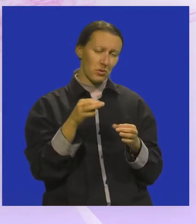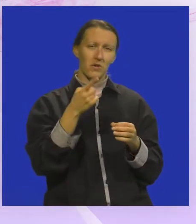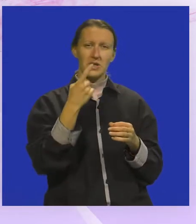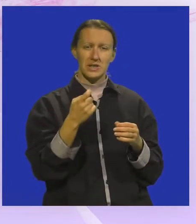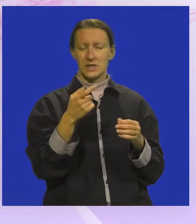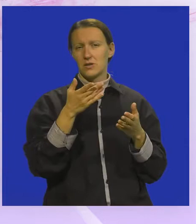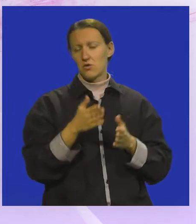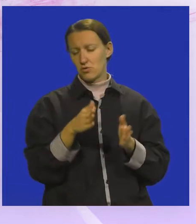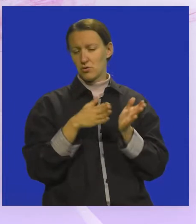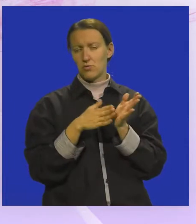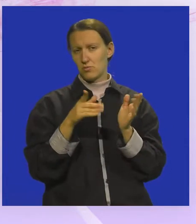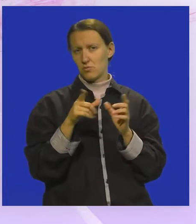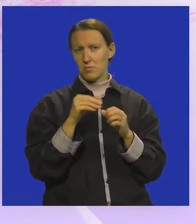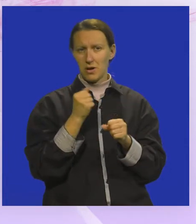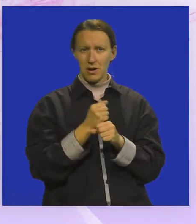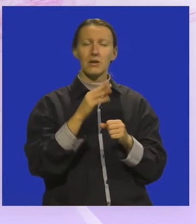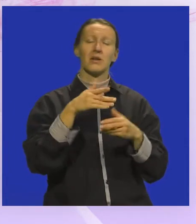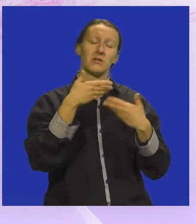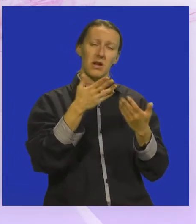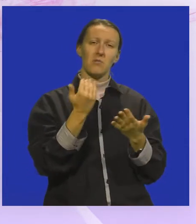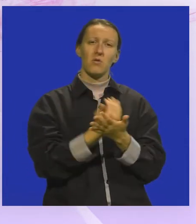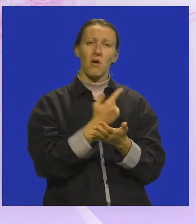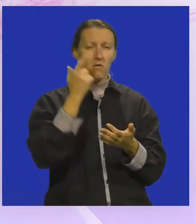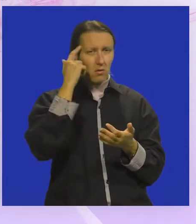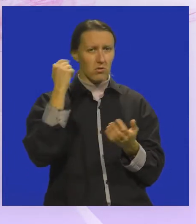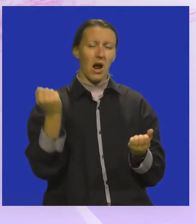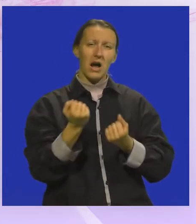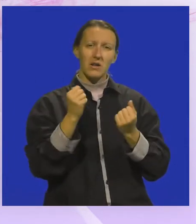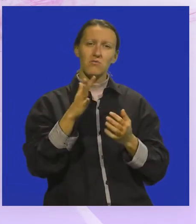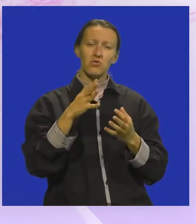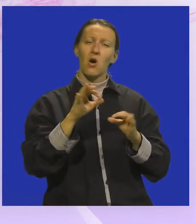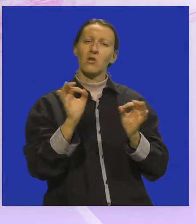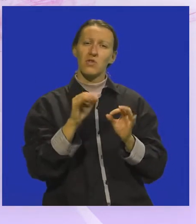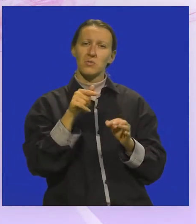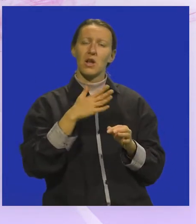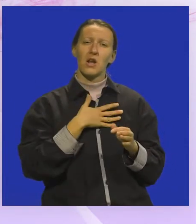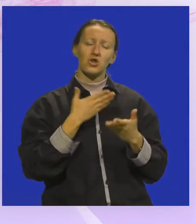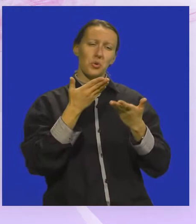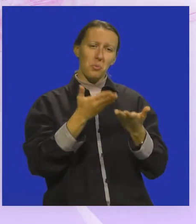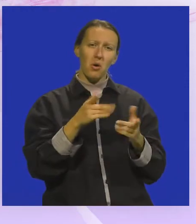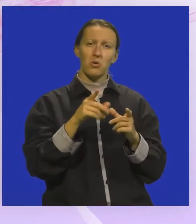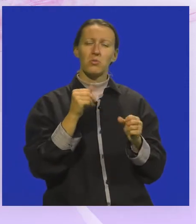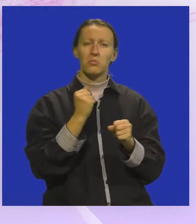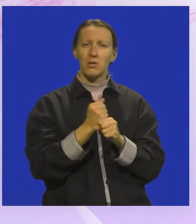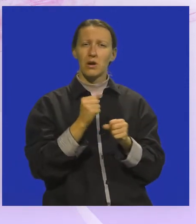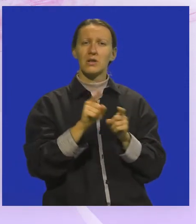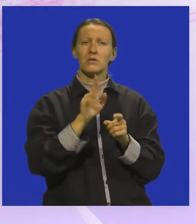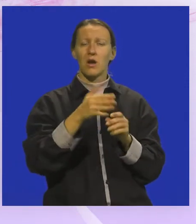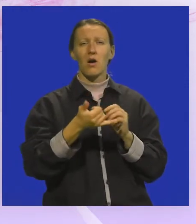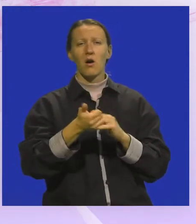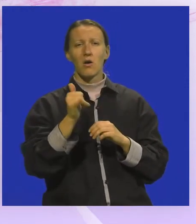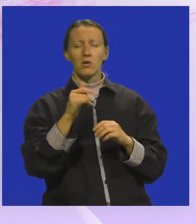iz umaga, tako da ponudimo novu kulturnu aktivnost, možda osvježimo te naše ponude u umagu, a isto tako